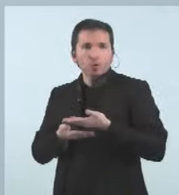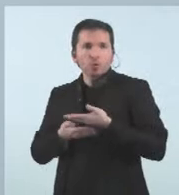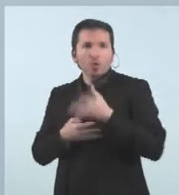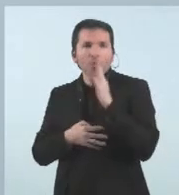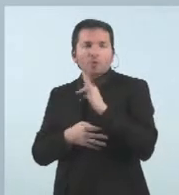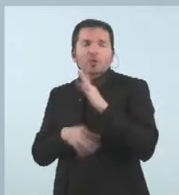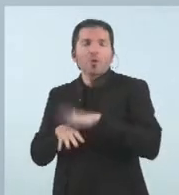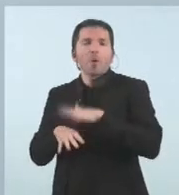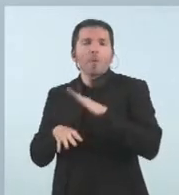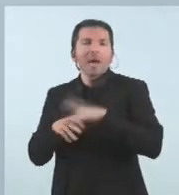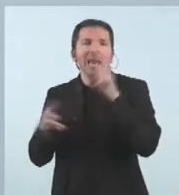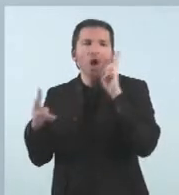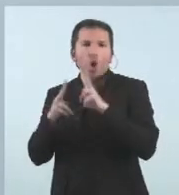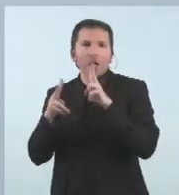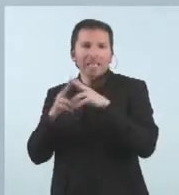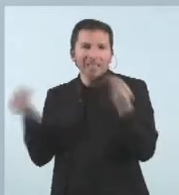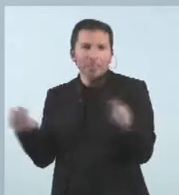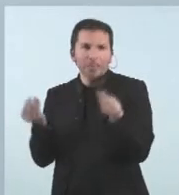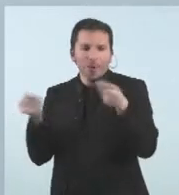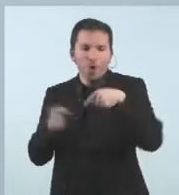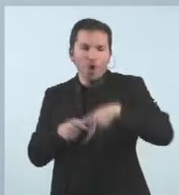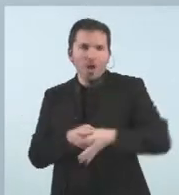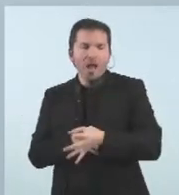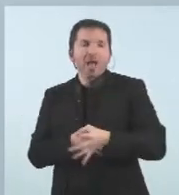Andorra i les polítiques que estem desenvolupant.